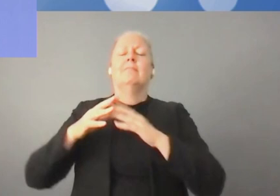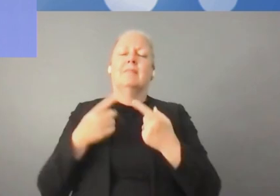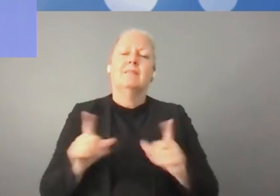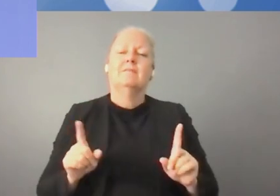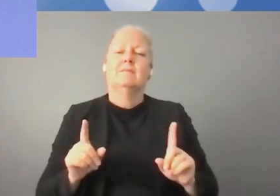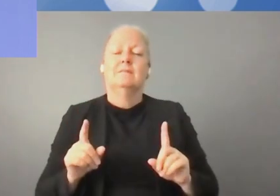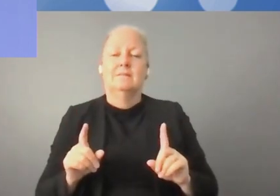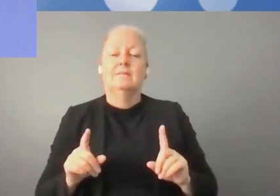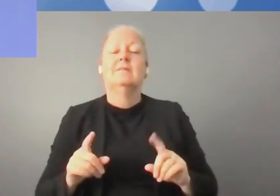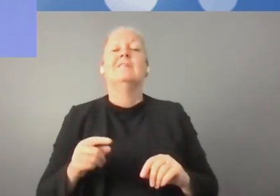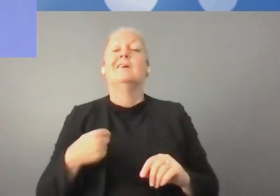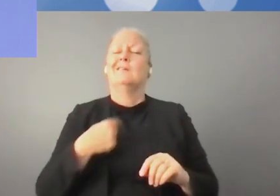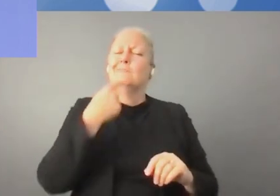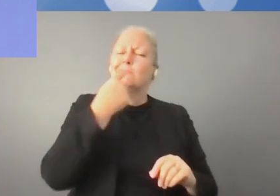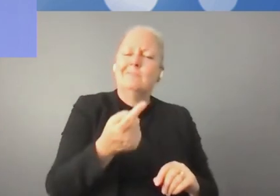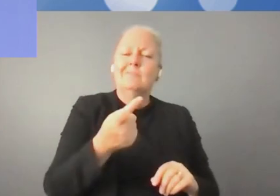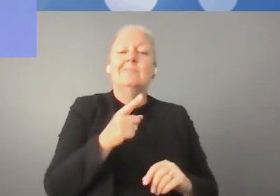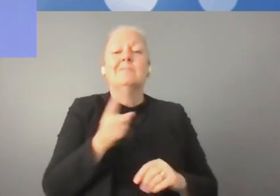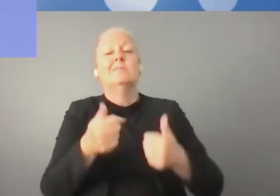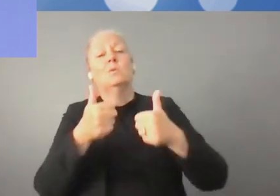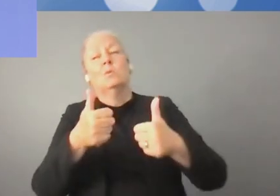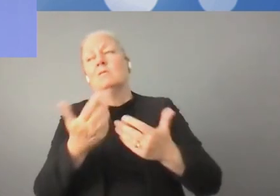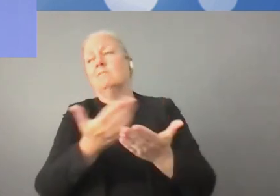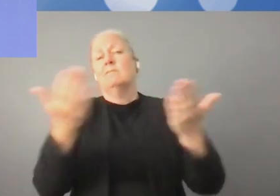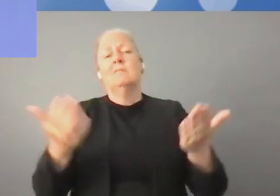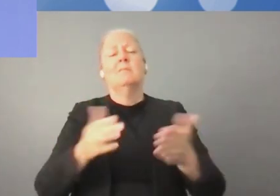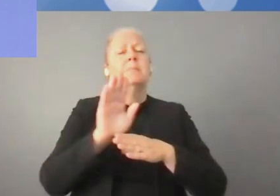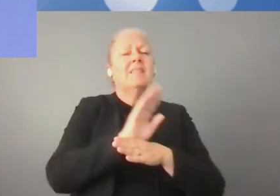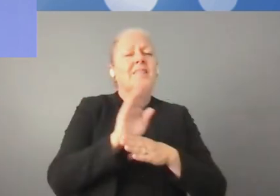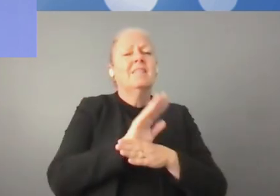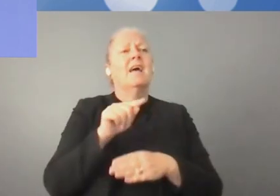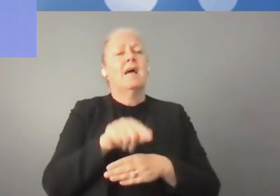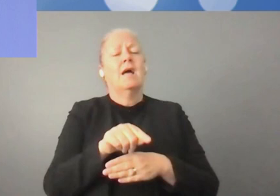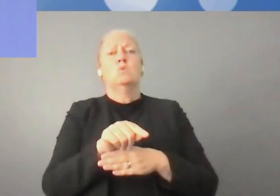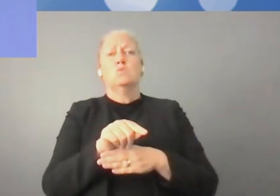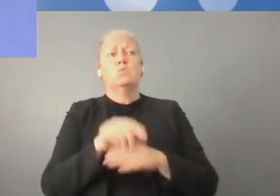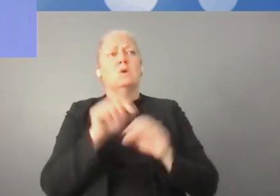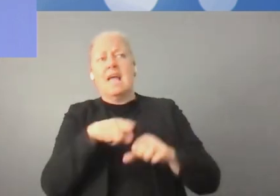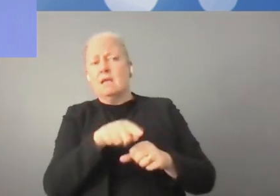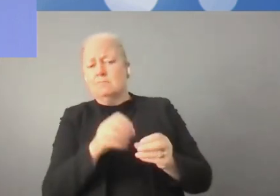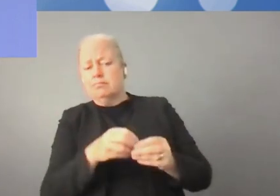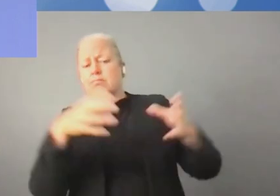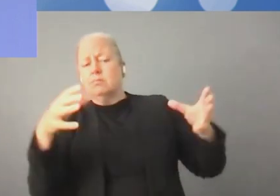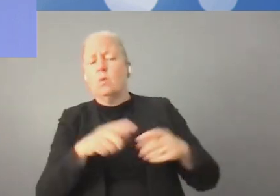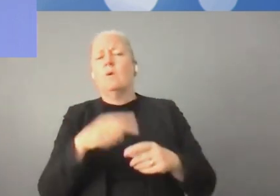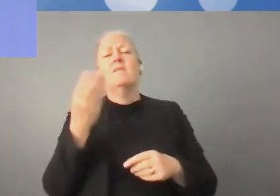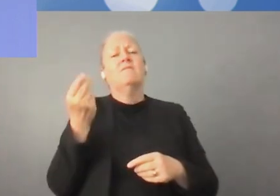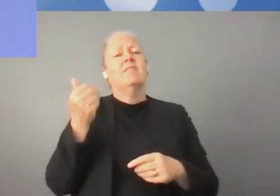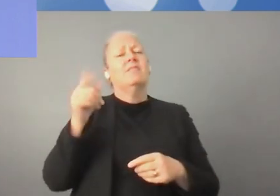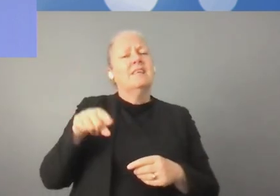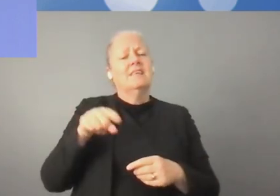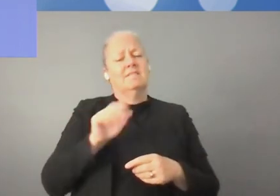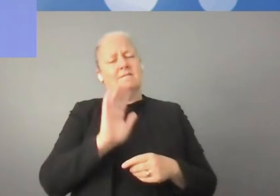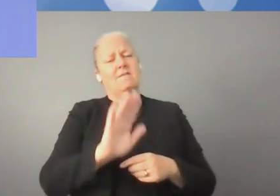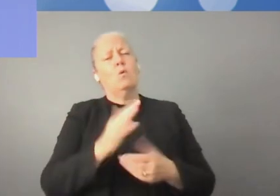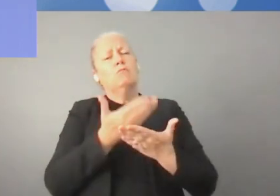au crédit contrairement aux startups parce que là, on a affaire à des entreprises qui sont déjà reconnues et qui existent déjà et qui